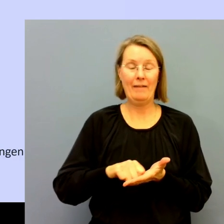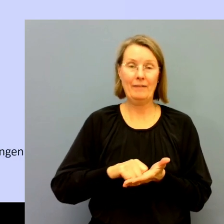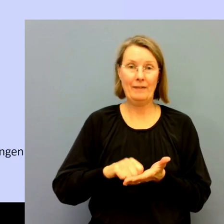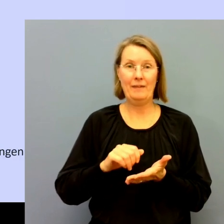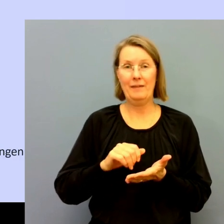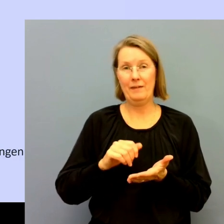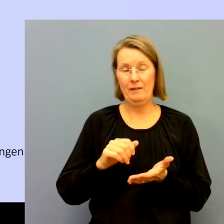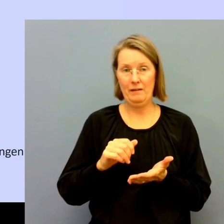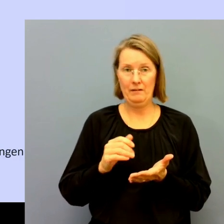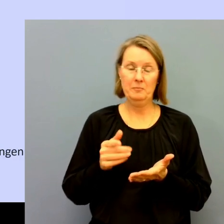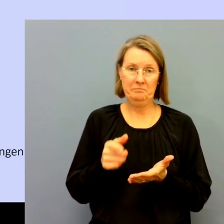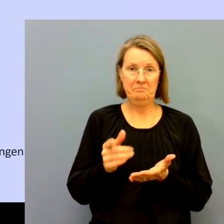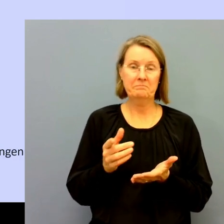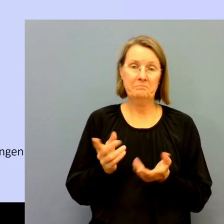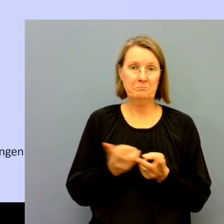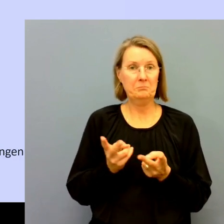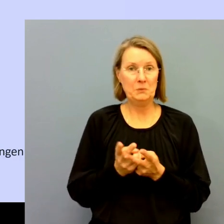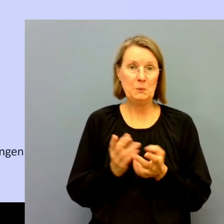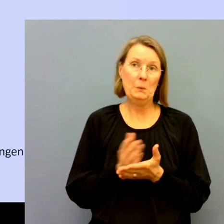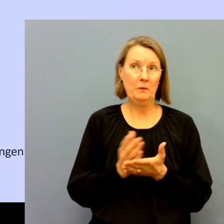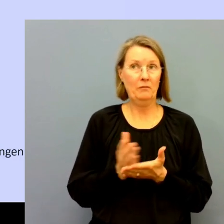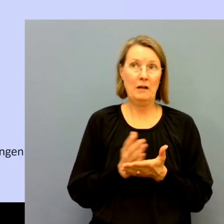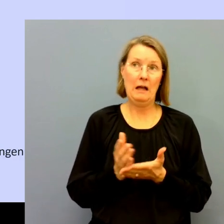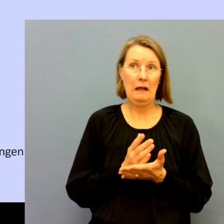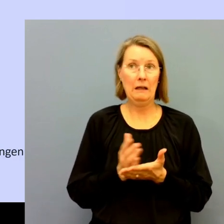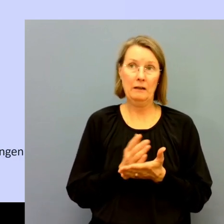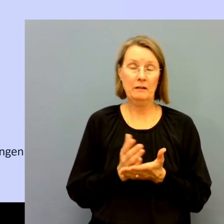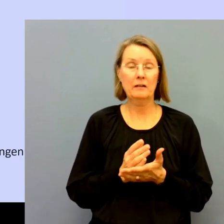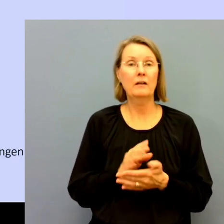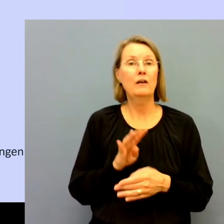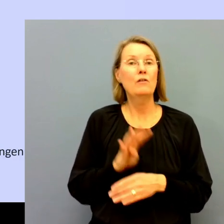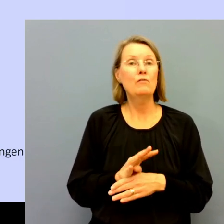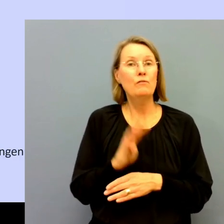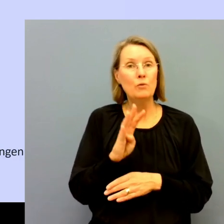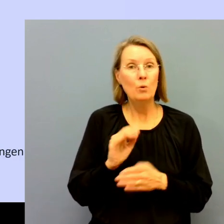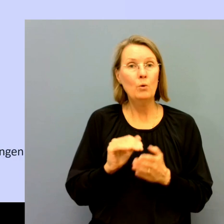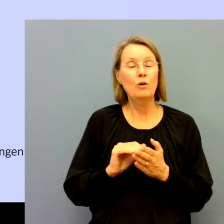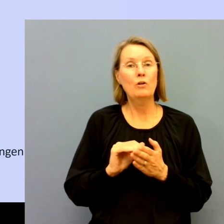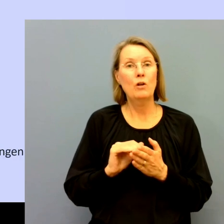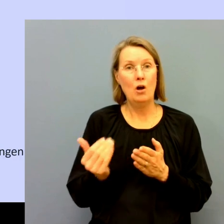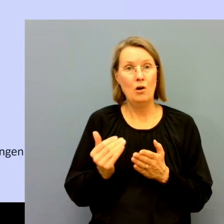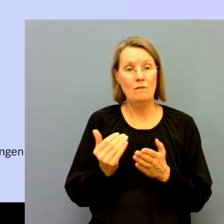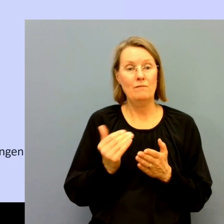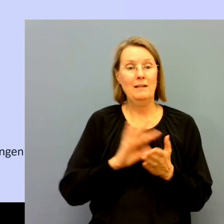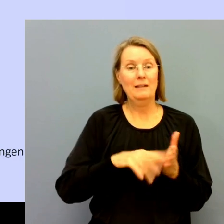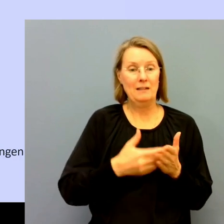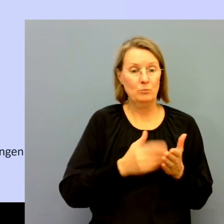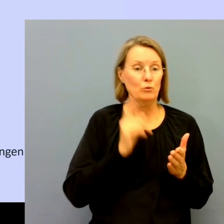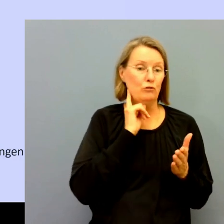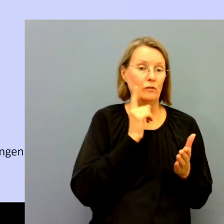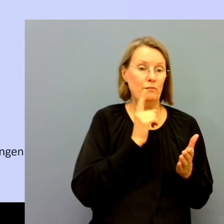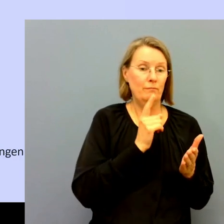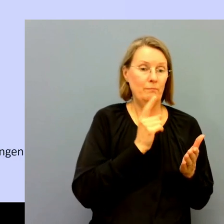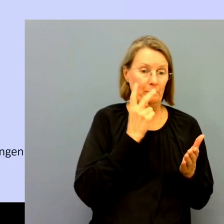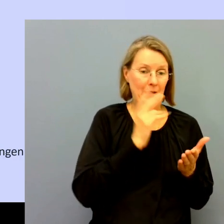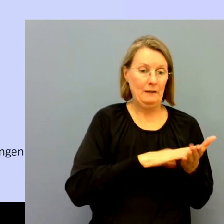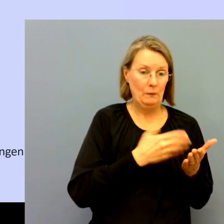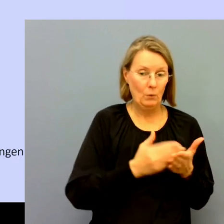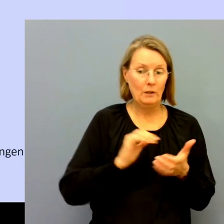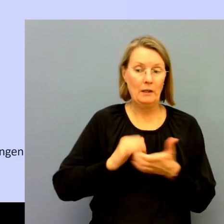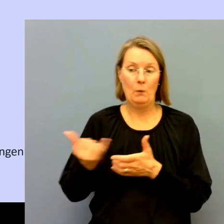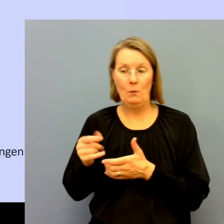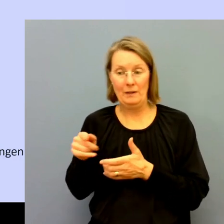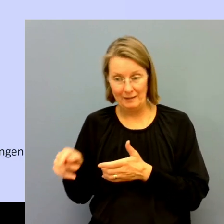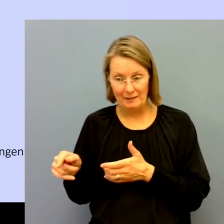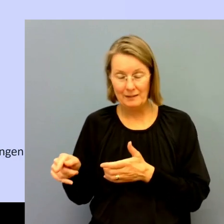så innebär det att ungefär uppskattningsvis då 14 av de teckenspråks- och dödblindtolkar och 10 av de